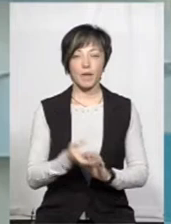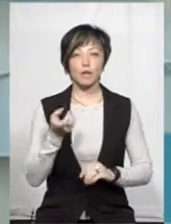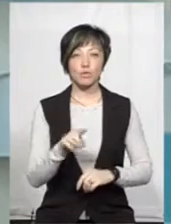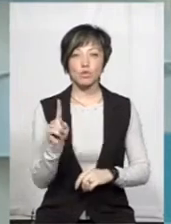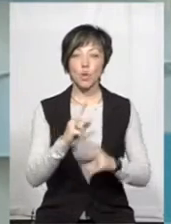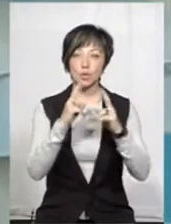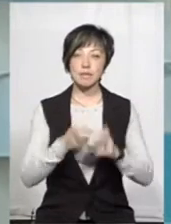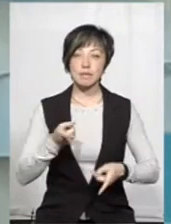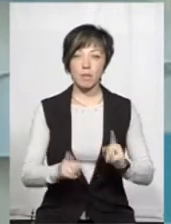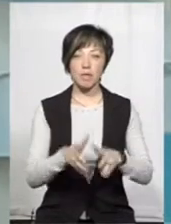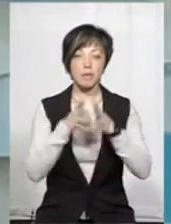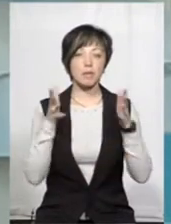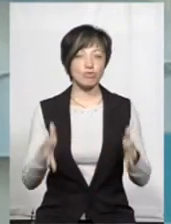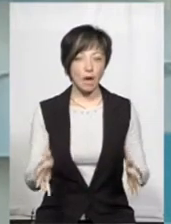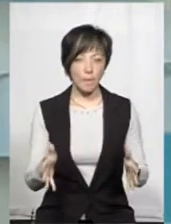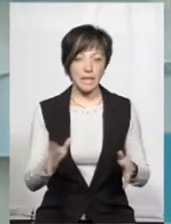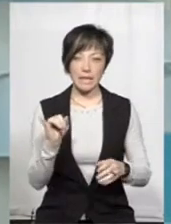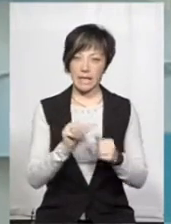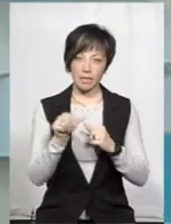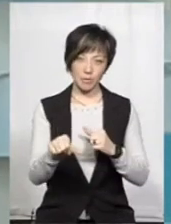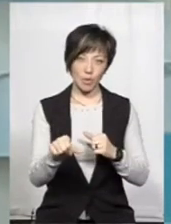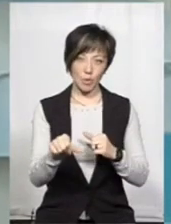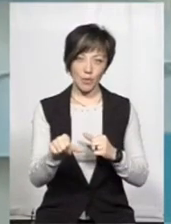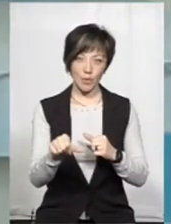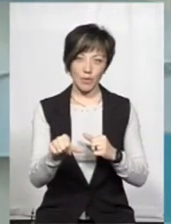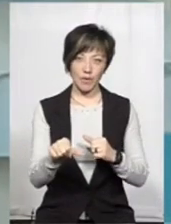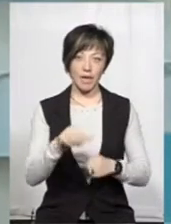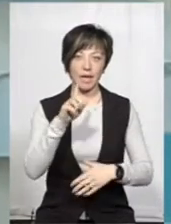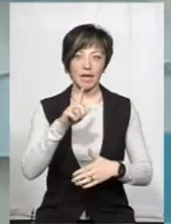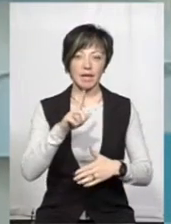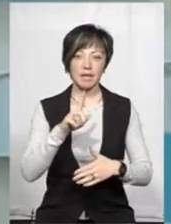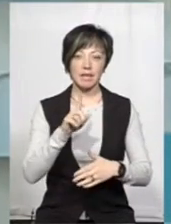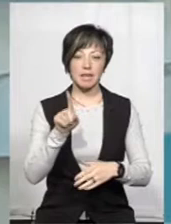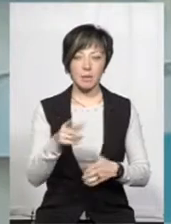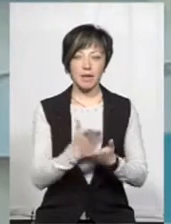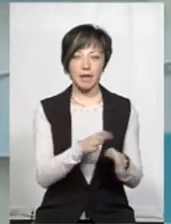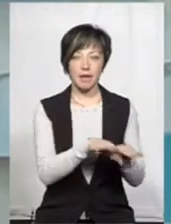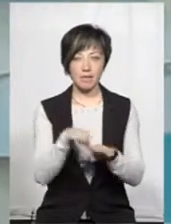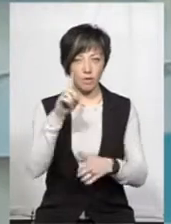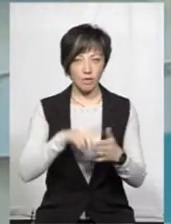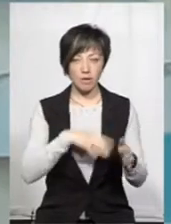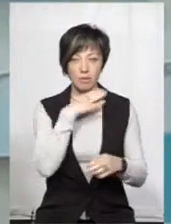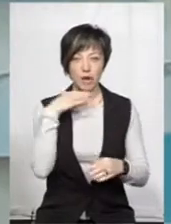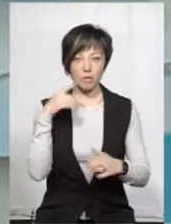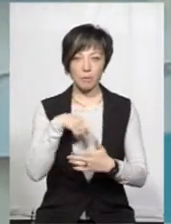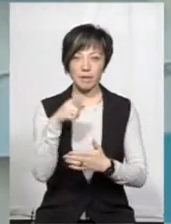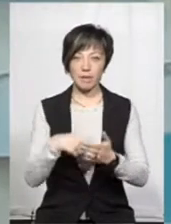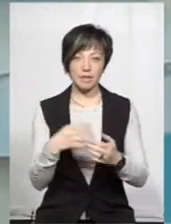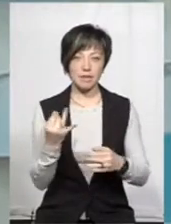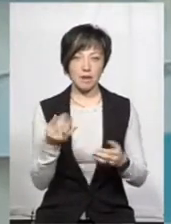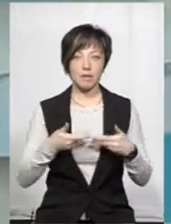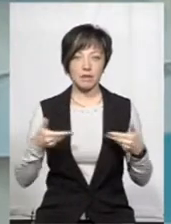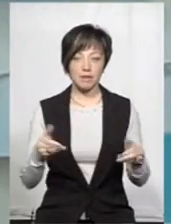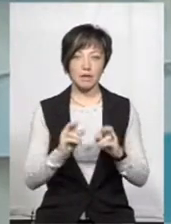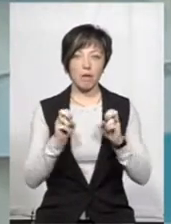Тому що дослідження, насправді, дуже масштабе, і крім того, що там є рівень довіри, там ще багато таких питань, які цікавлять